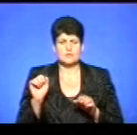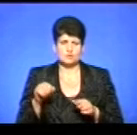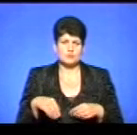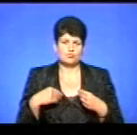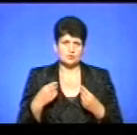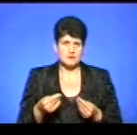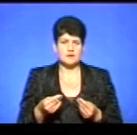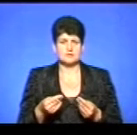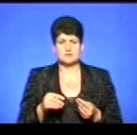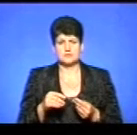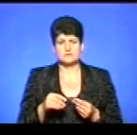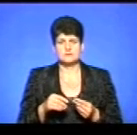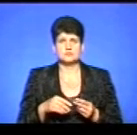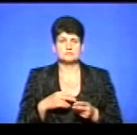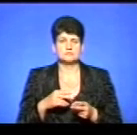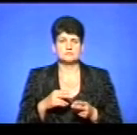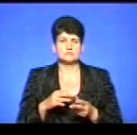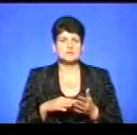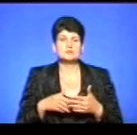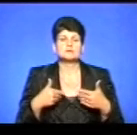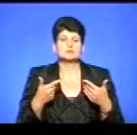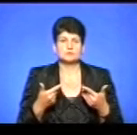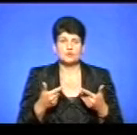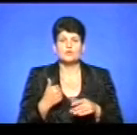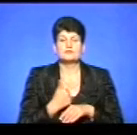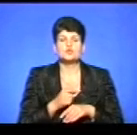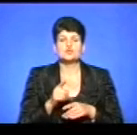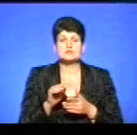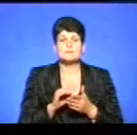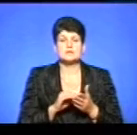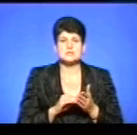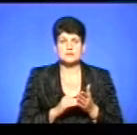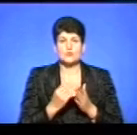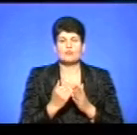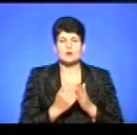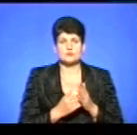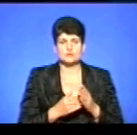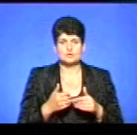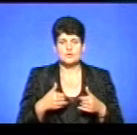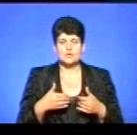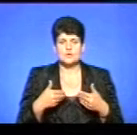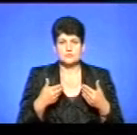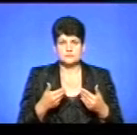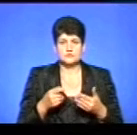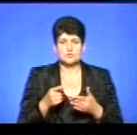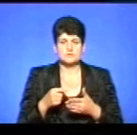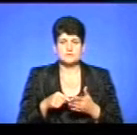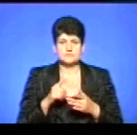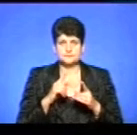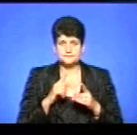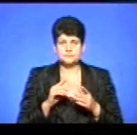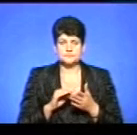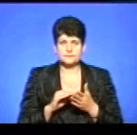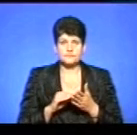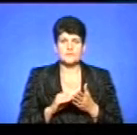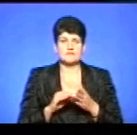громади міста Тернополі може подати петицію. Головне, що записано і в порядку розгляду електронної петиції, адресовано Тернопільській міській раді, що адресовано,